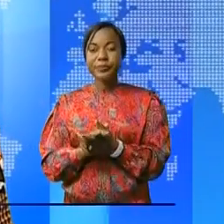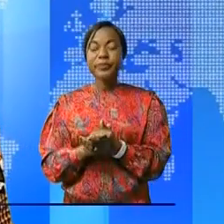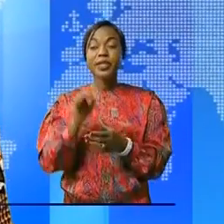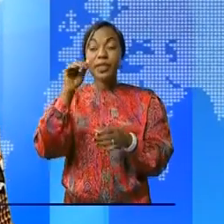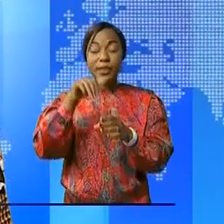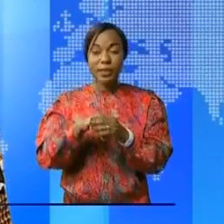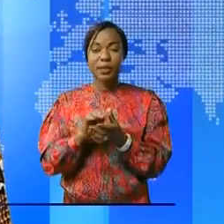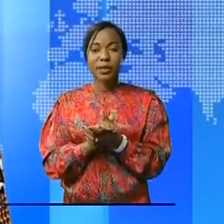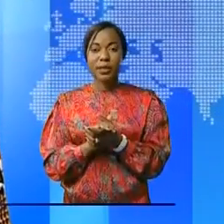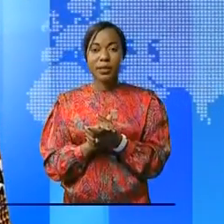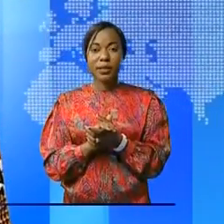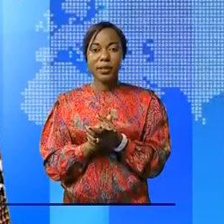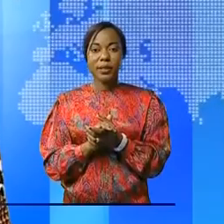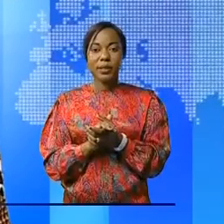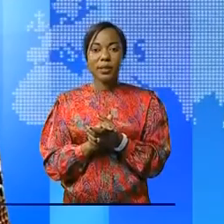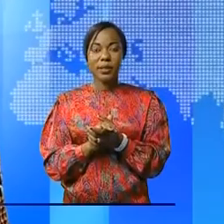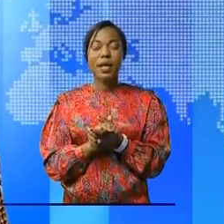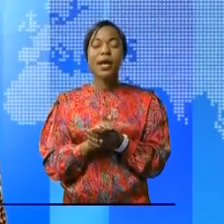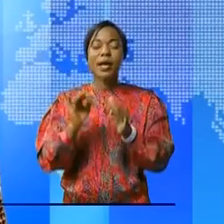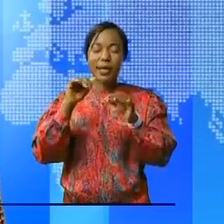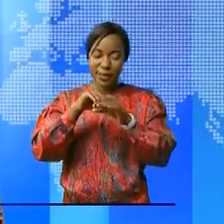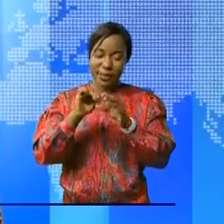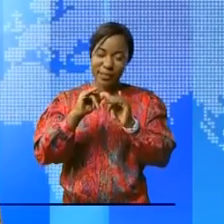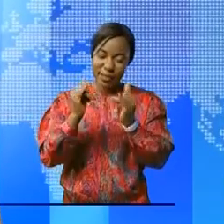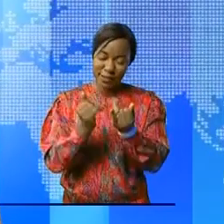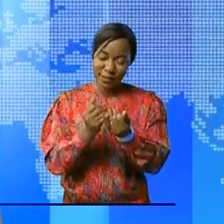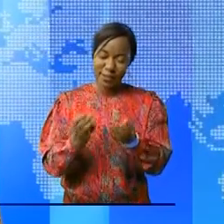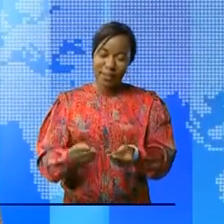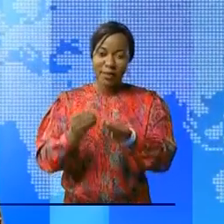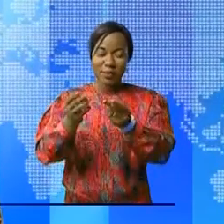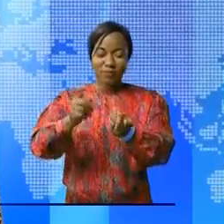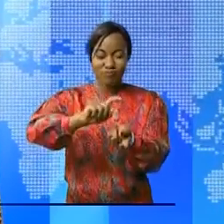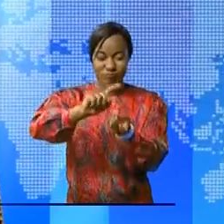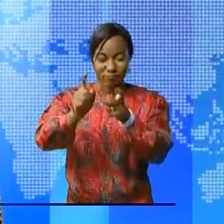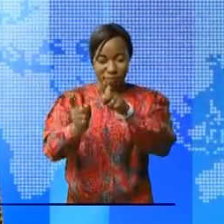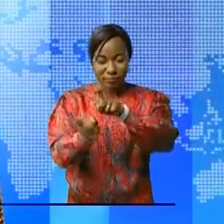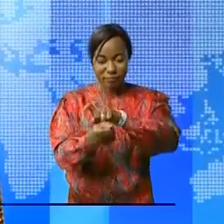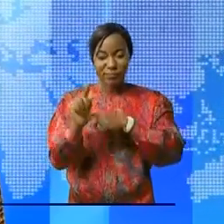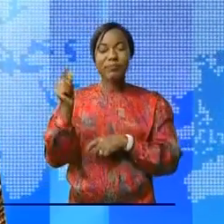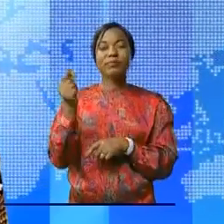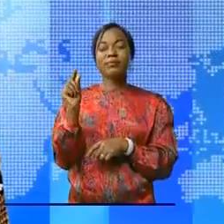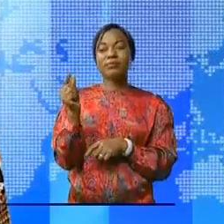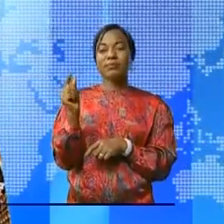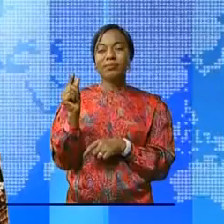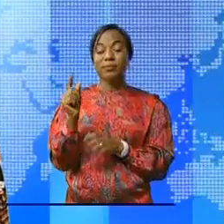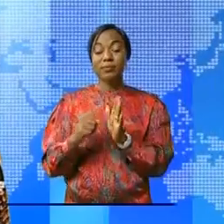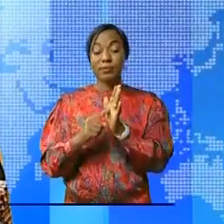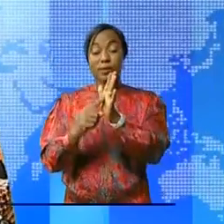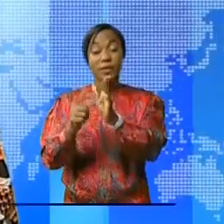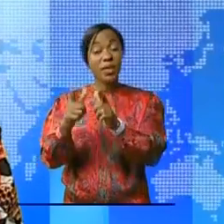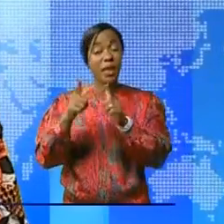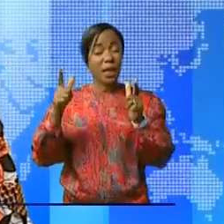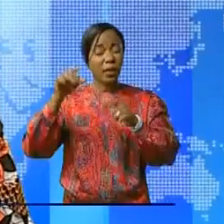chapitre des industries, la place de la transformation de minéraux en RDC représente un grand